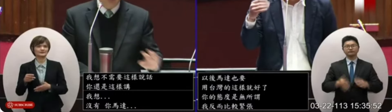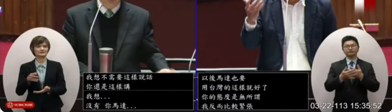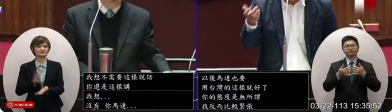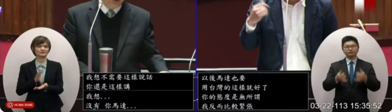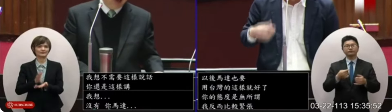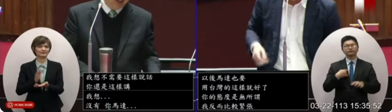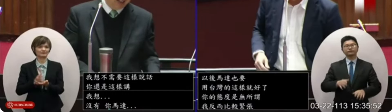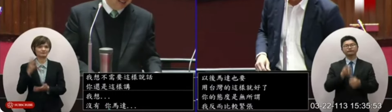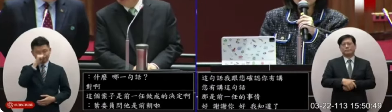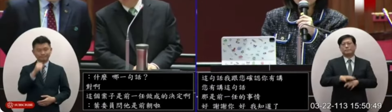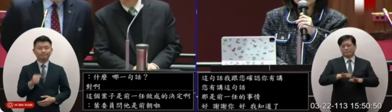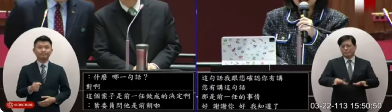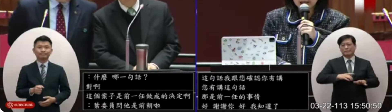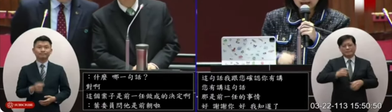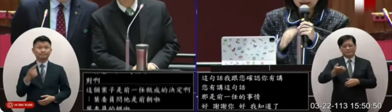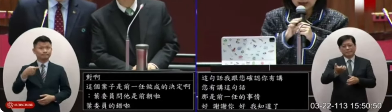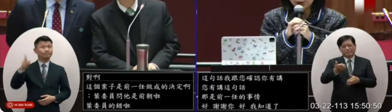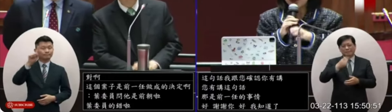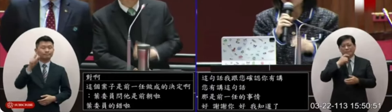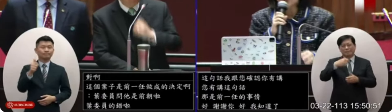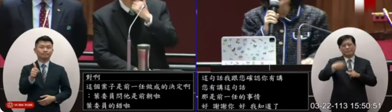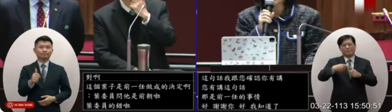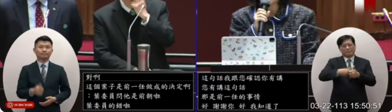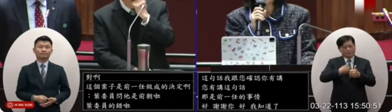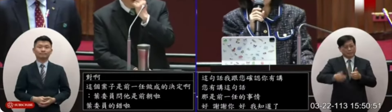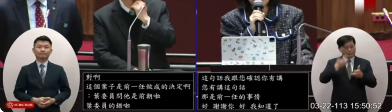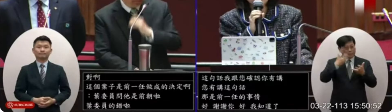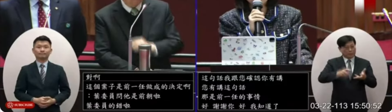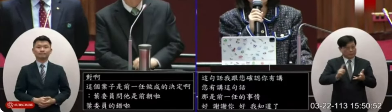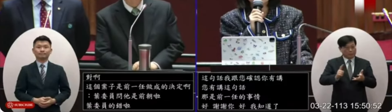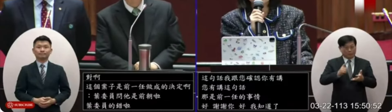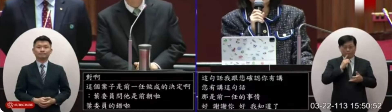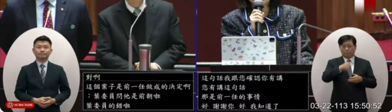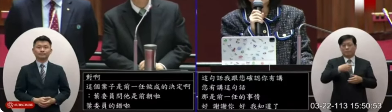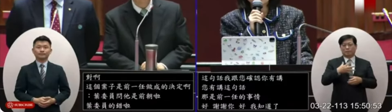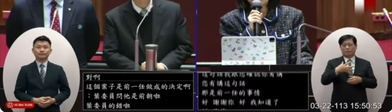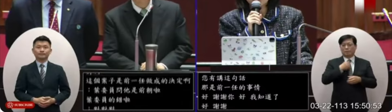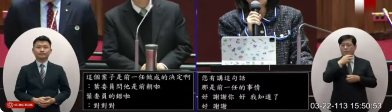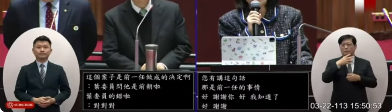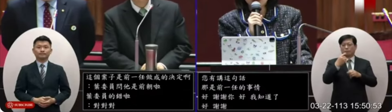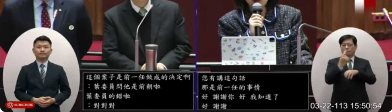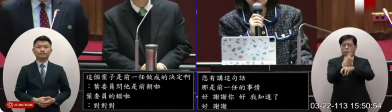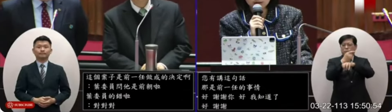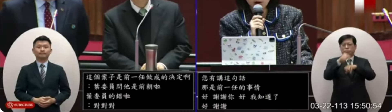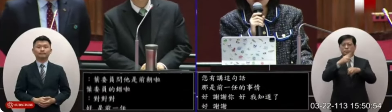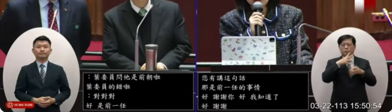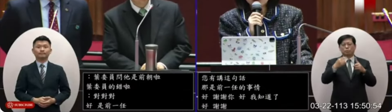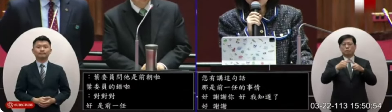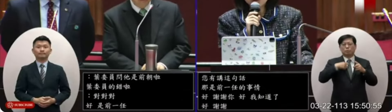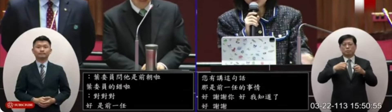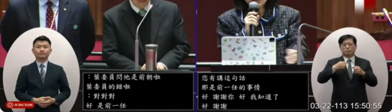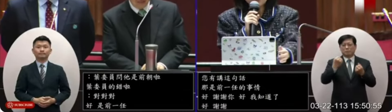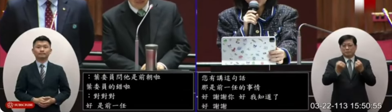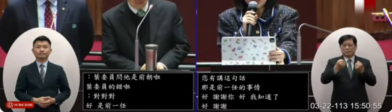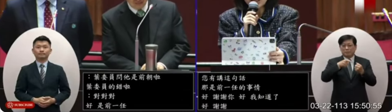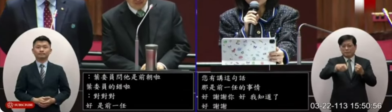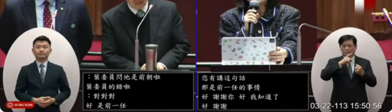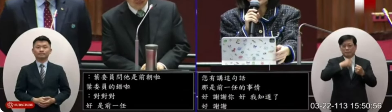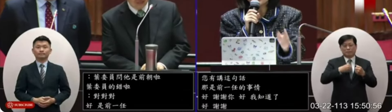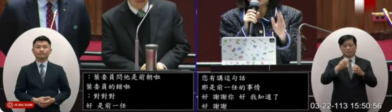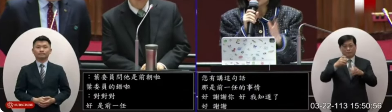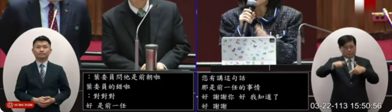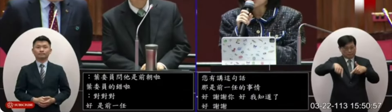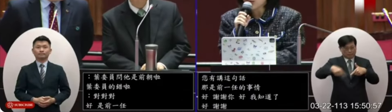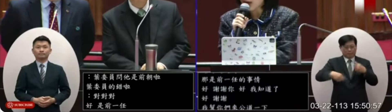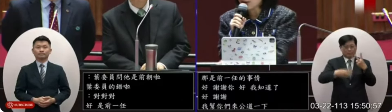的話題我跟你問一下我想齁今天剛剛那個業員關心的有關這個無人機零件的事情我也很關心齁就是說呢